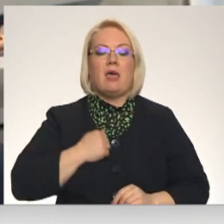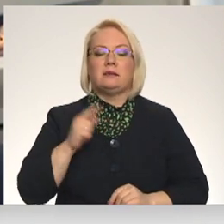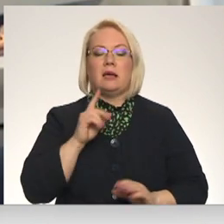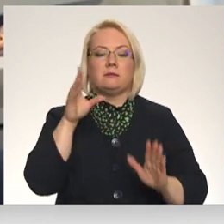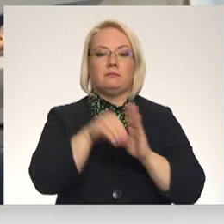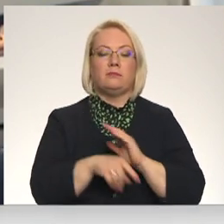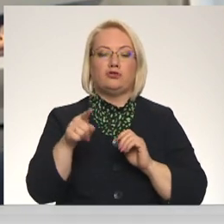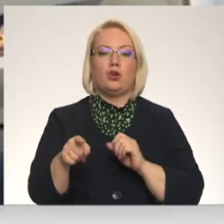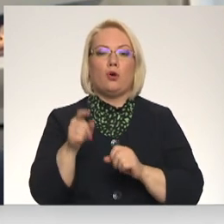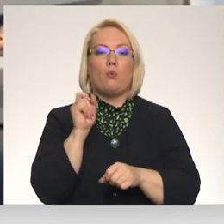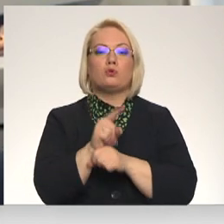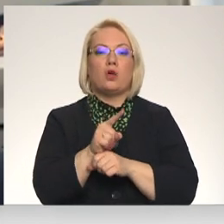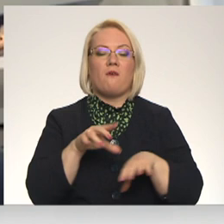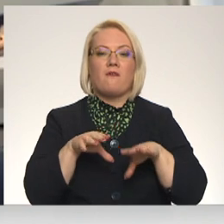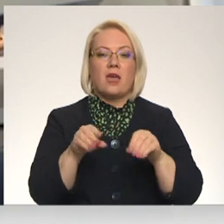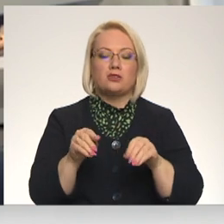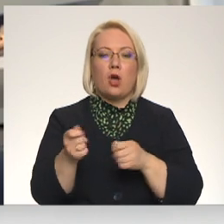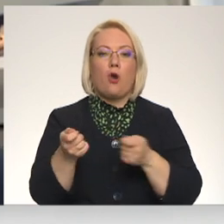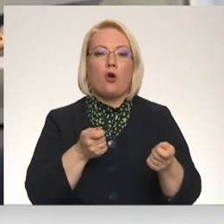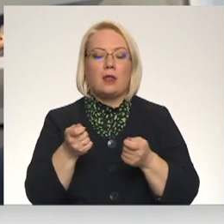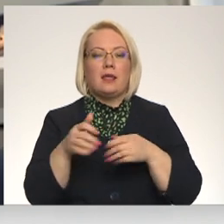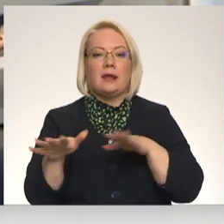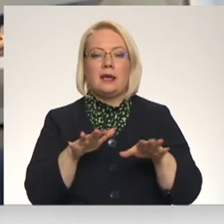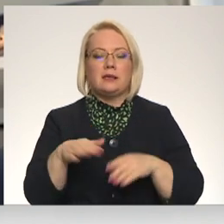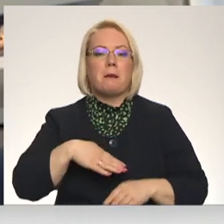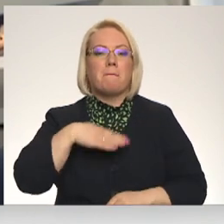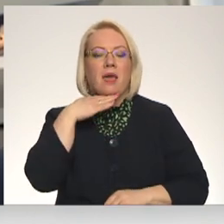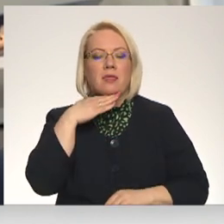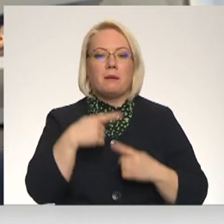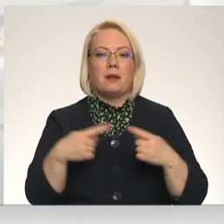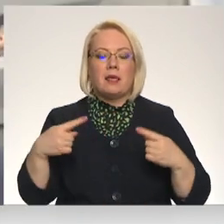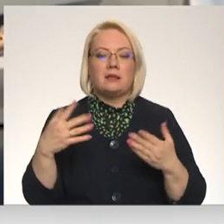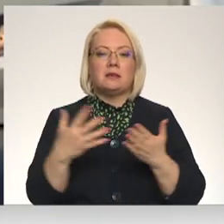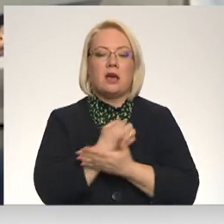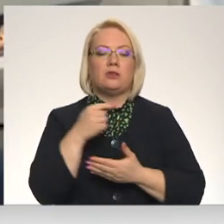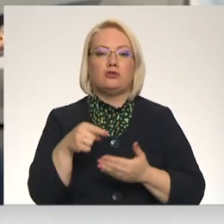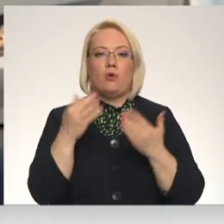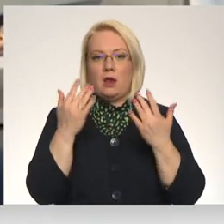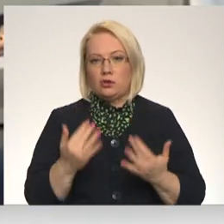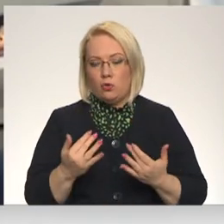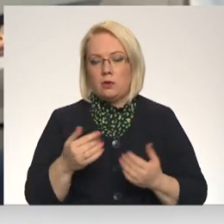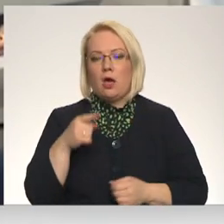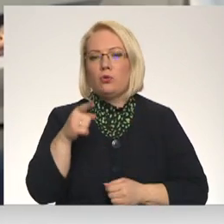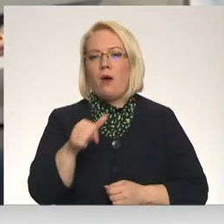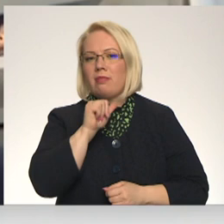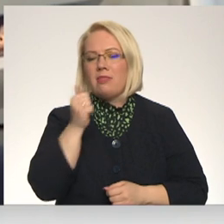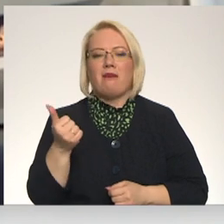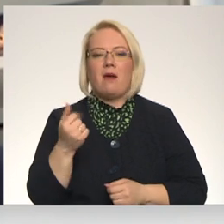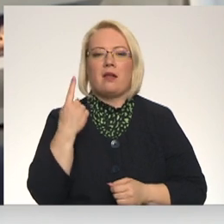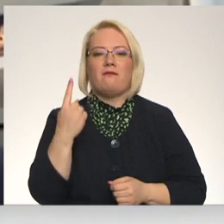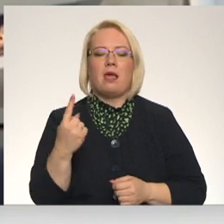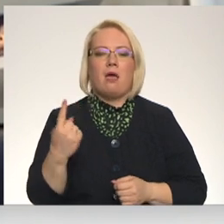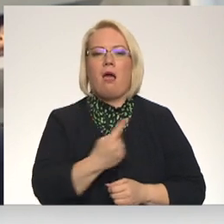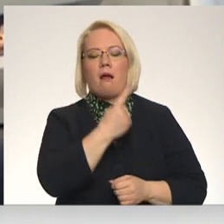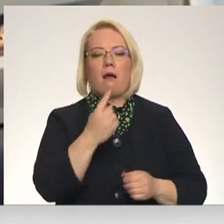Koordinētu rīcību tiek veltīti pietiekami resursi, lai es sasniegu šo rezultātu nav tā, ka to var panākt vienā sezonā vai